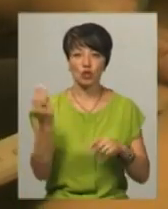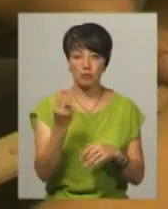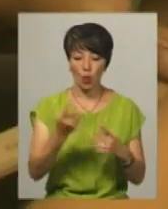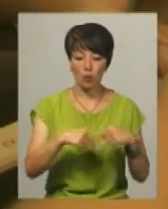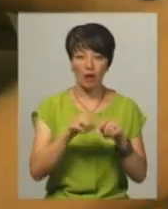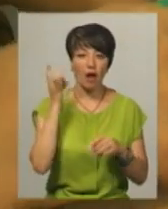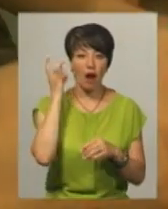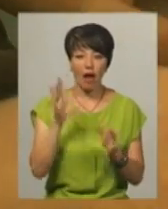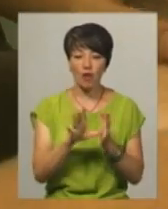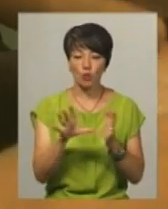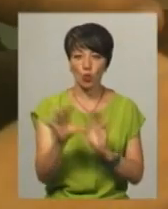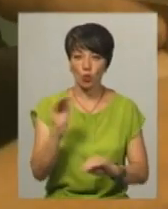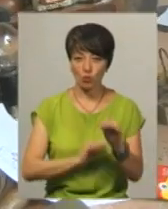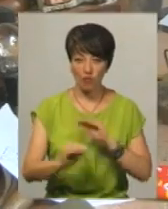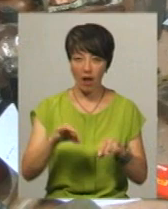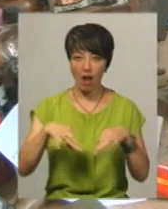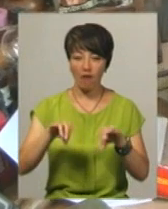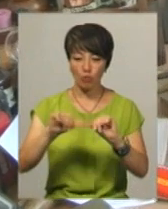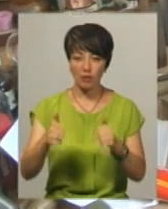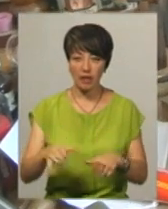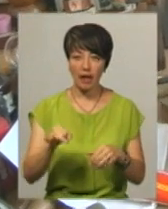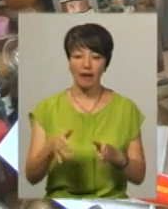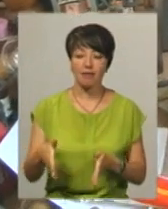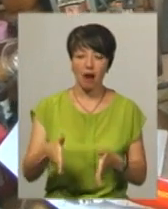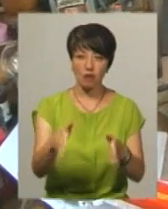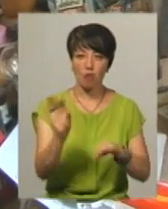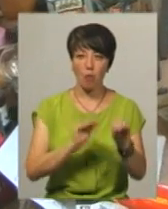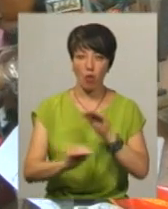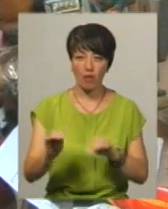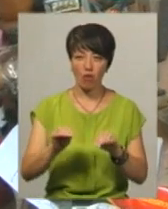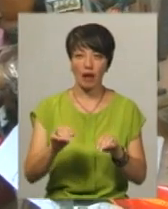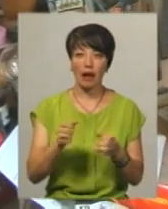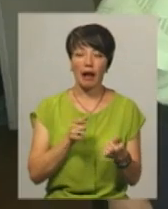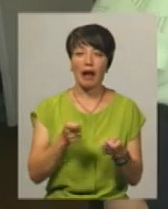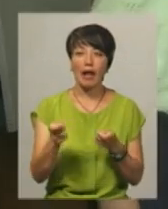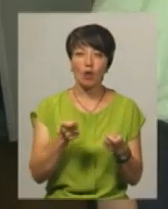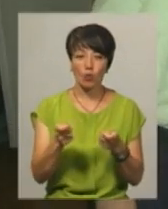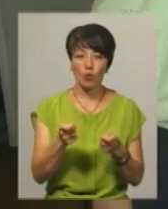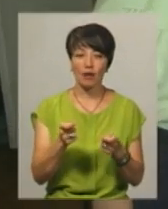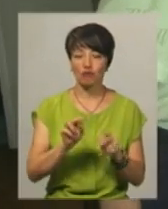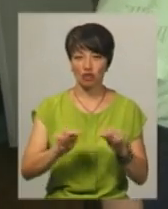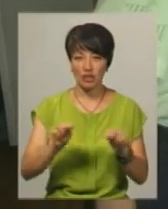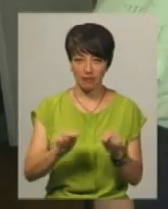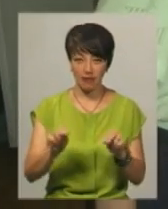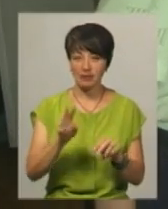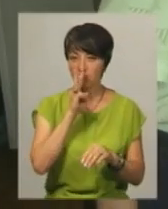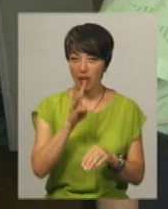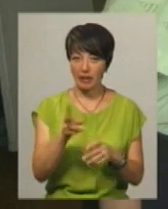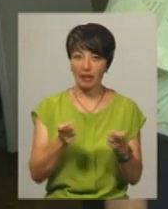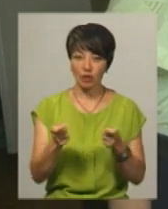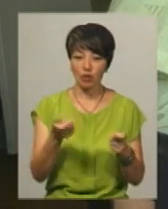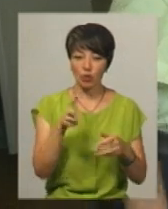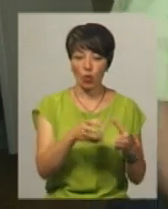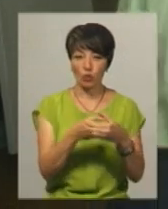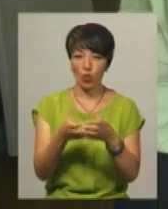гуртки радіоелектронного конструювання, автомоделювання та автотрасового моделювання, якими керує після уроків Юрій Ящук. Зарплату як керівник трьох